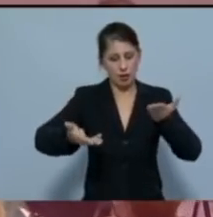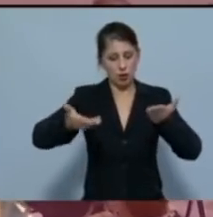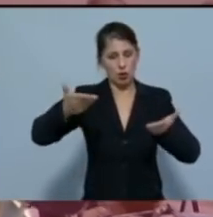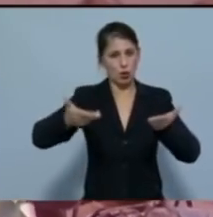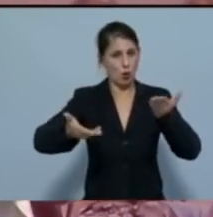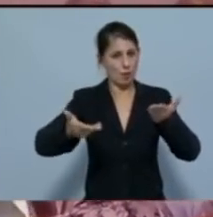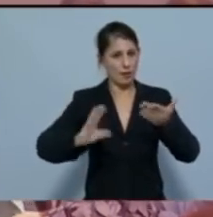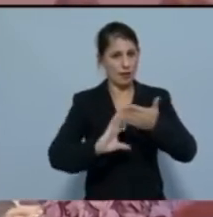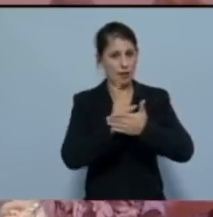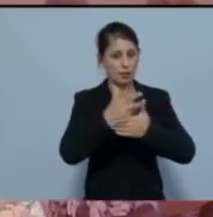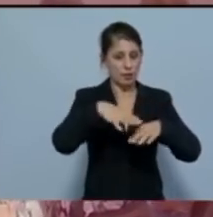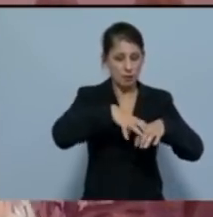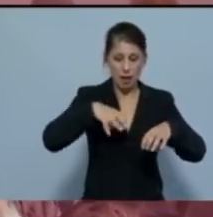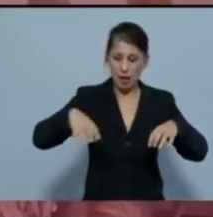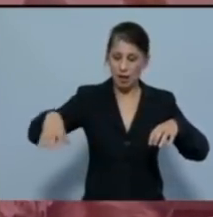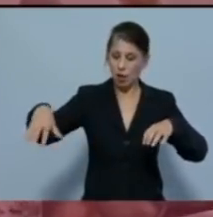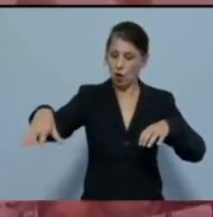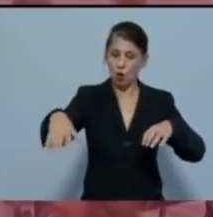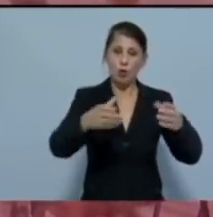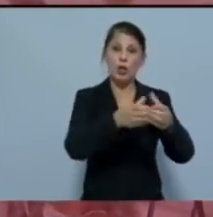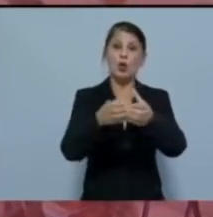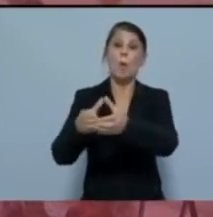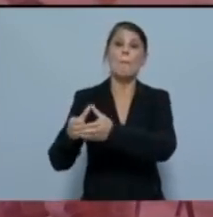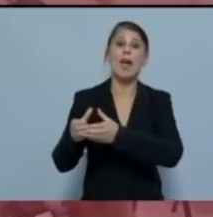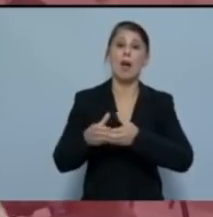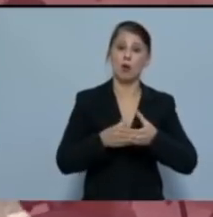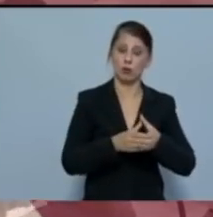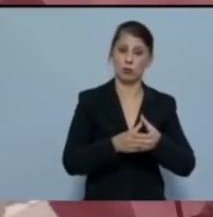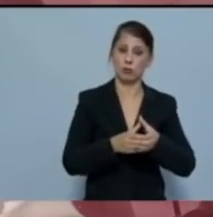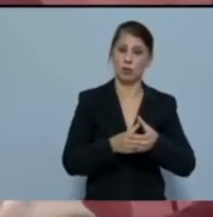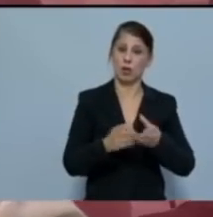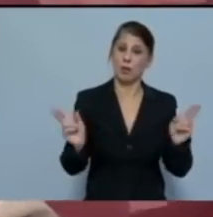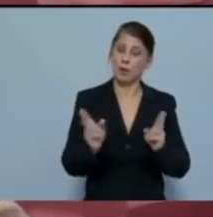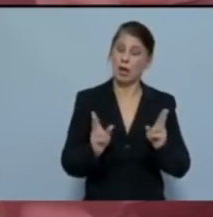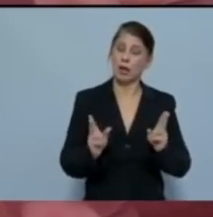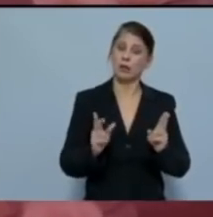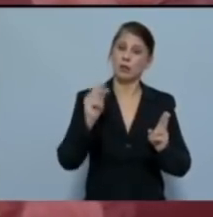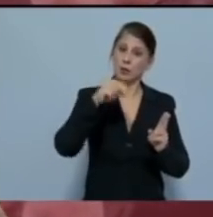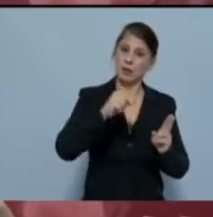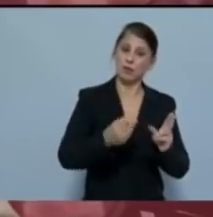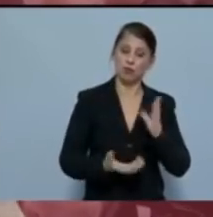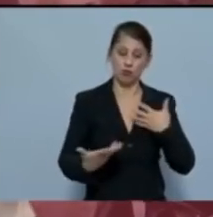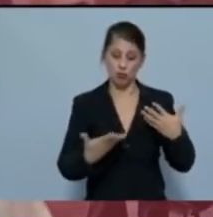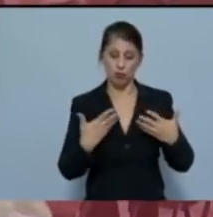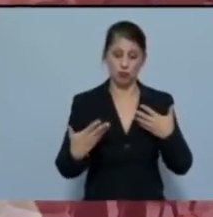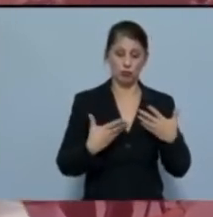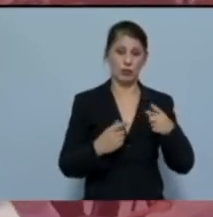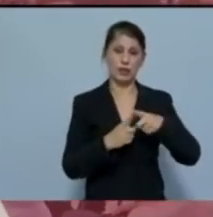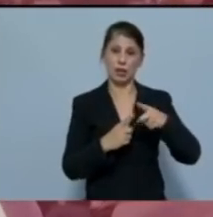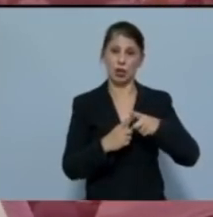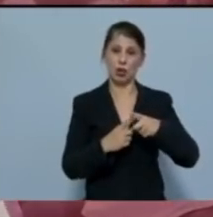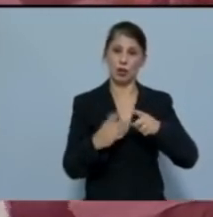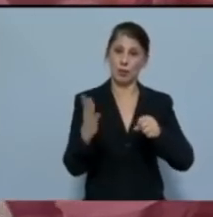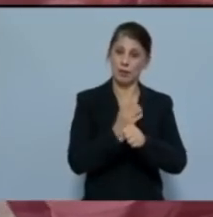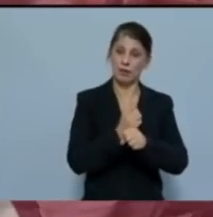περιοχών και κλάδων. Να διασφαλίζει την αξιοποίηση των σύγχρονων τεχνολογικών επιτευγμάτων